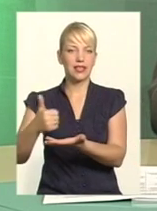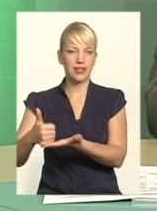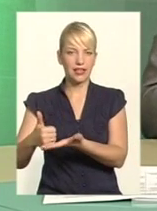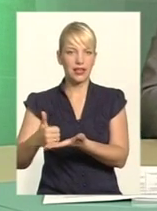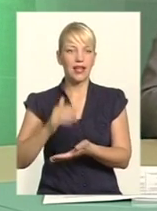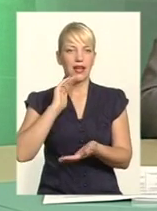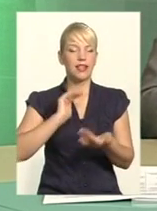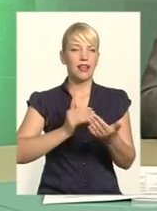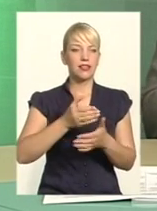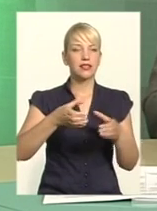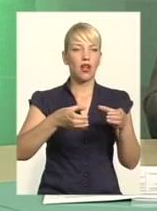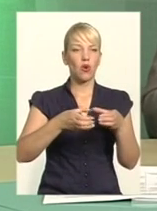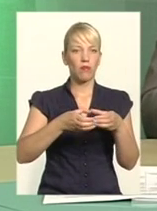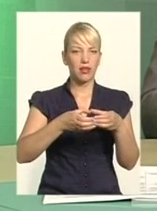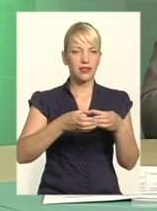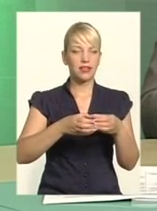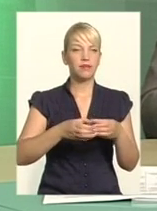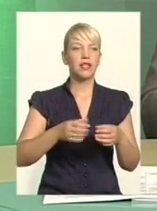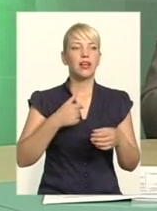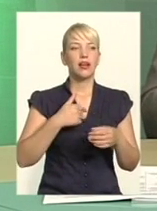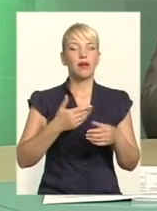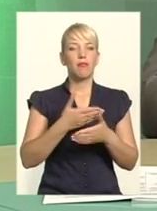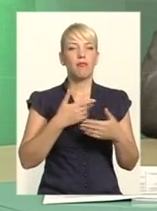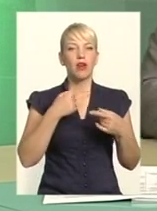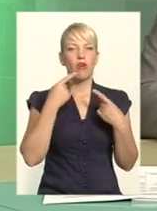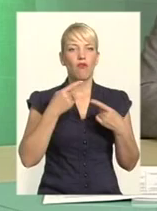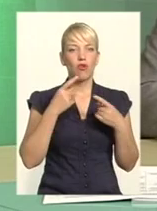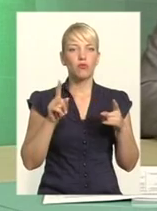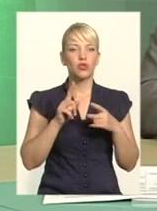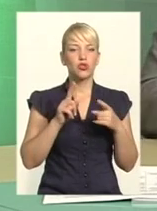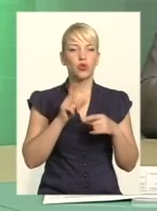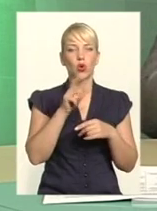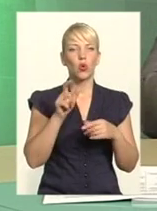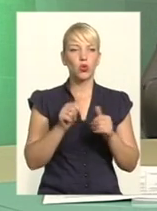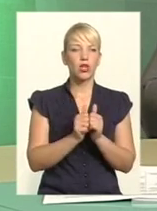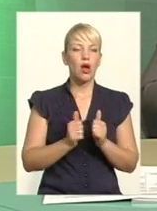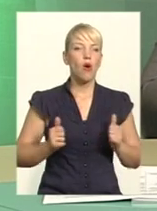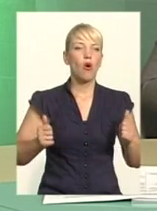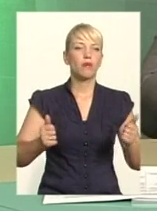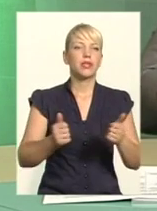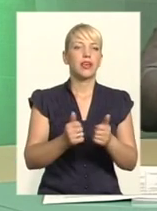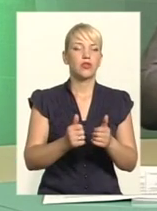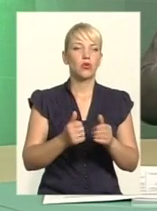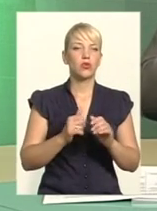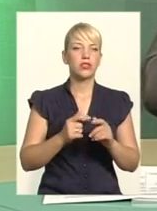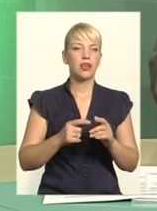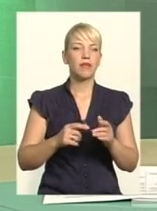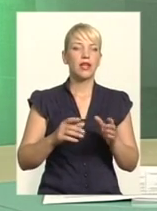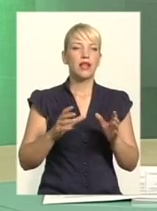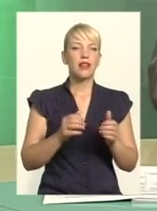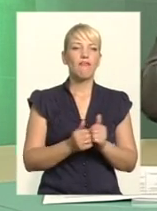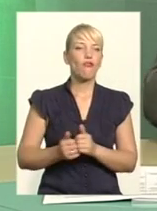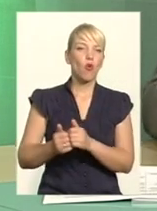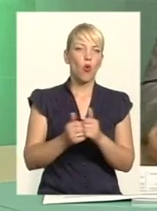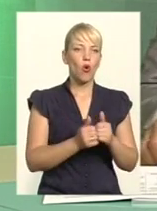що люди об'єднуються в першу чергу навколо лідерів. У нас лідером сьогодні в країні, навколо якого ми конкретно об'єднуюсь, я в тому числі, Олександр